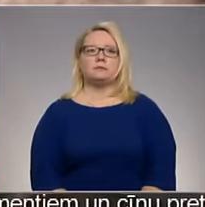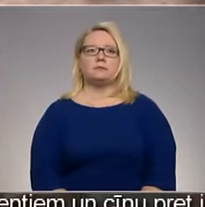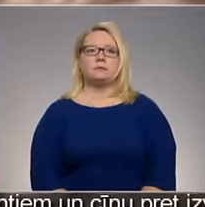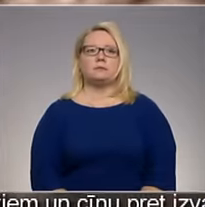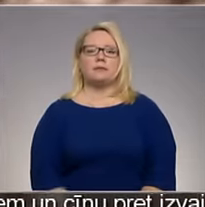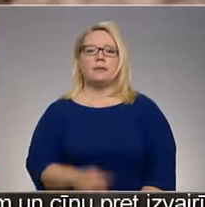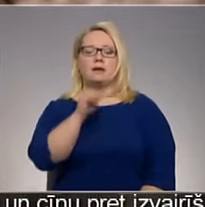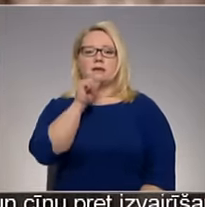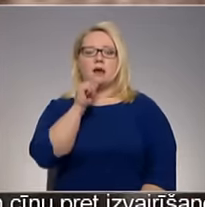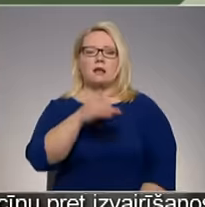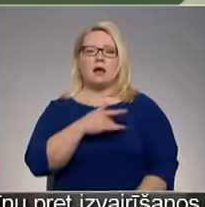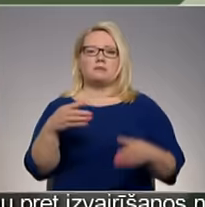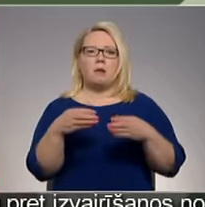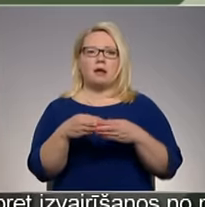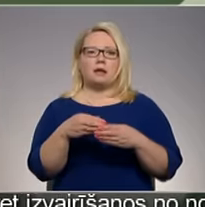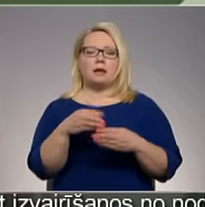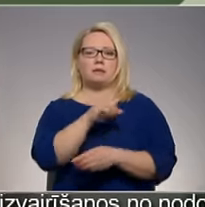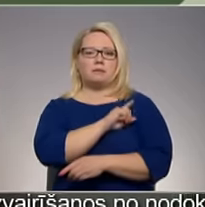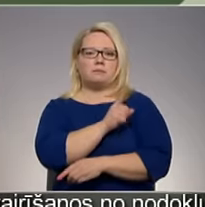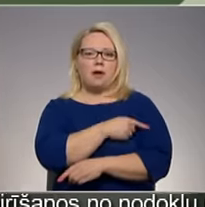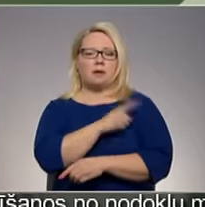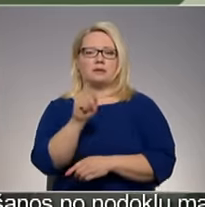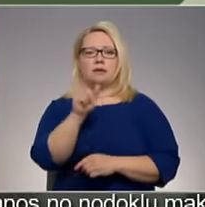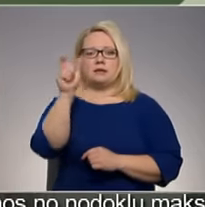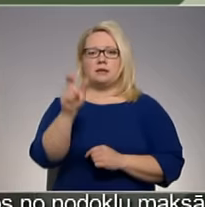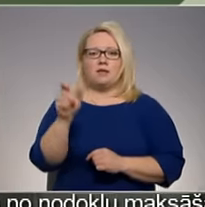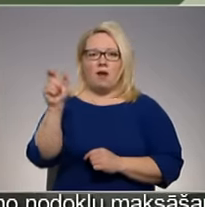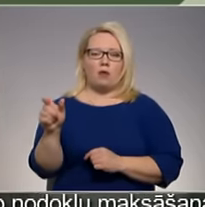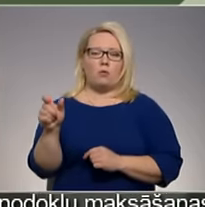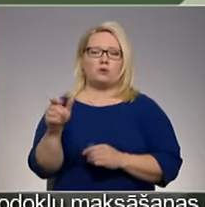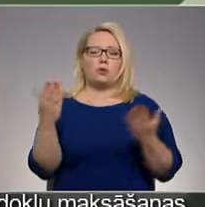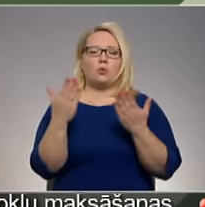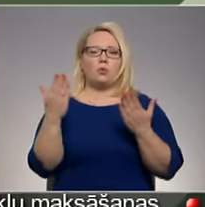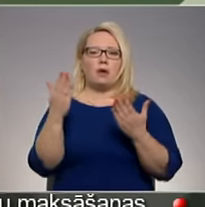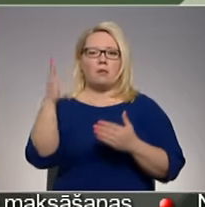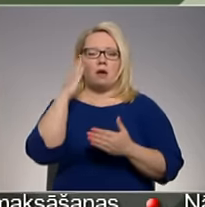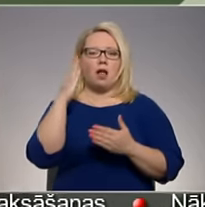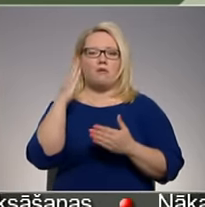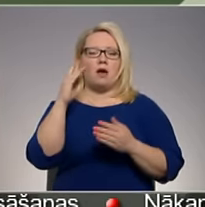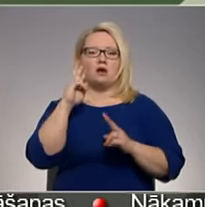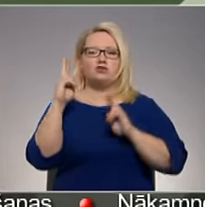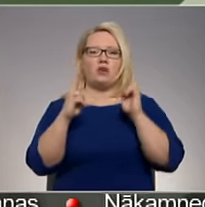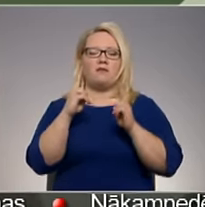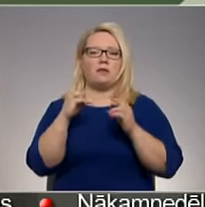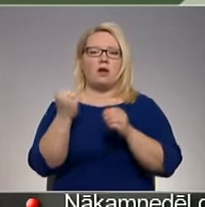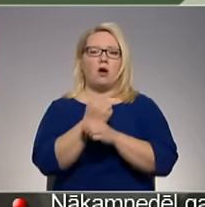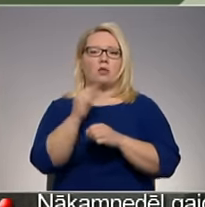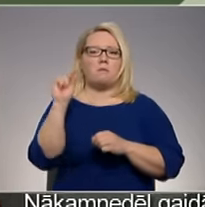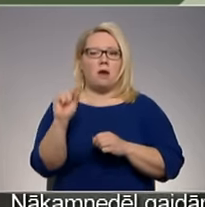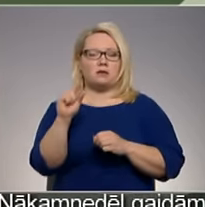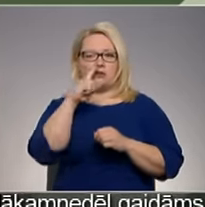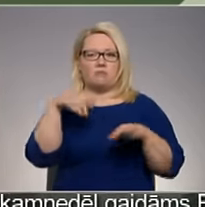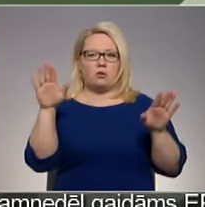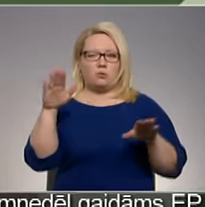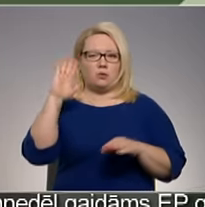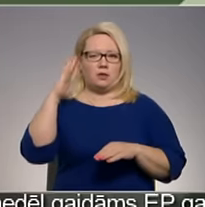Zaļās partijas spēks ir cilvēkos, kuriem galvā šķivina kaut maziņš, bet putniņš.